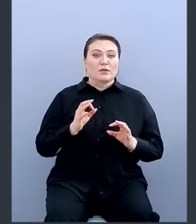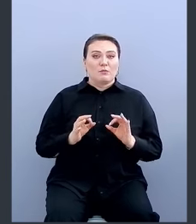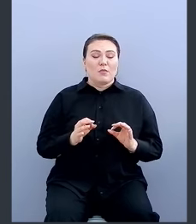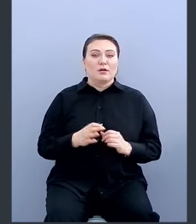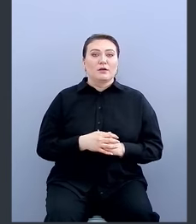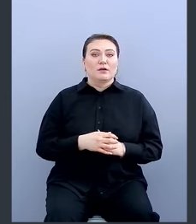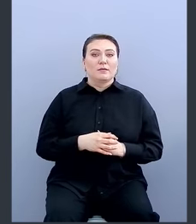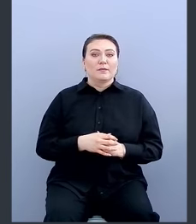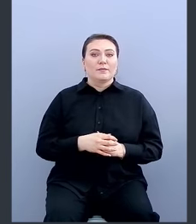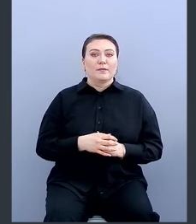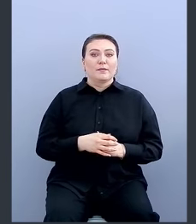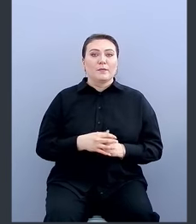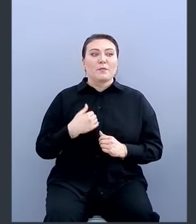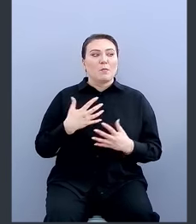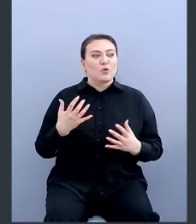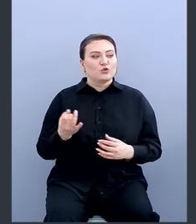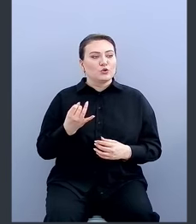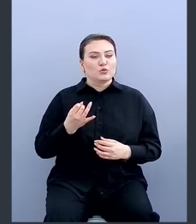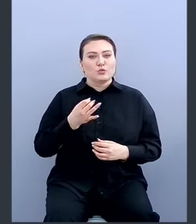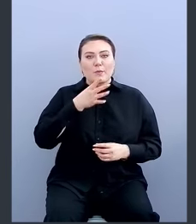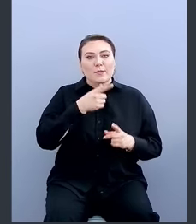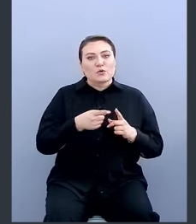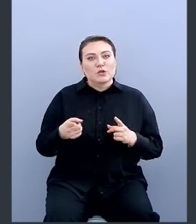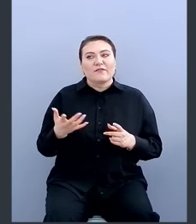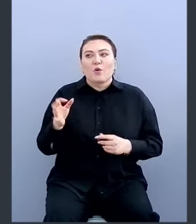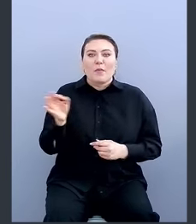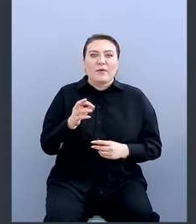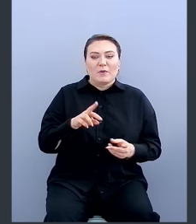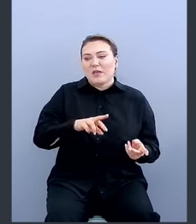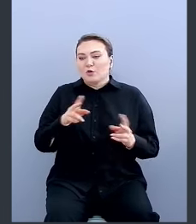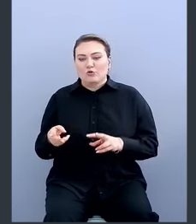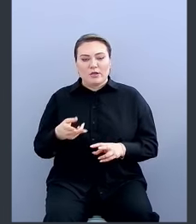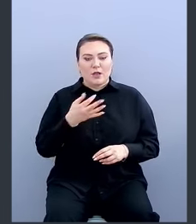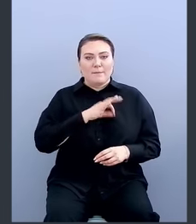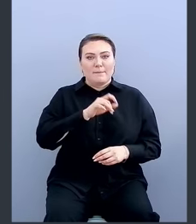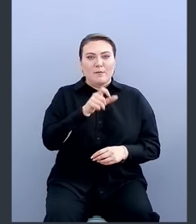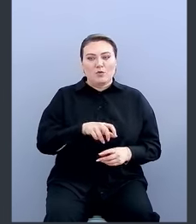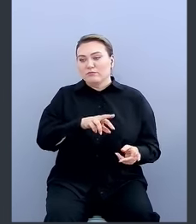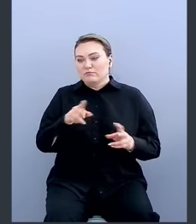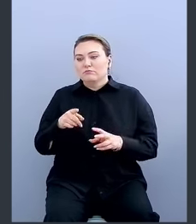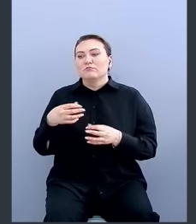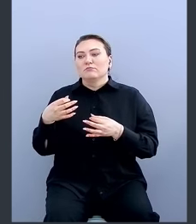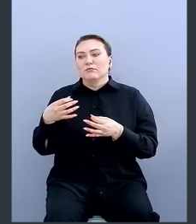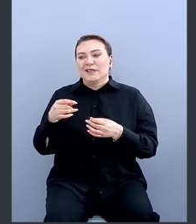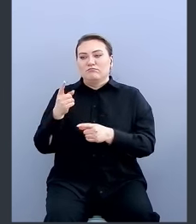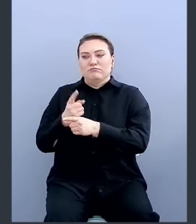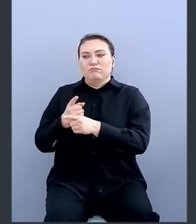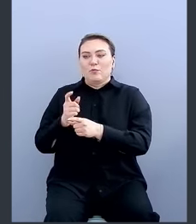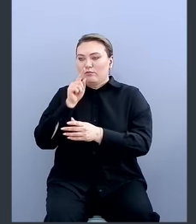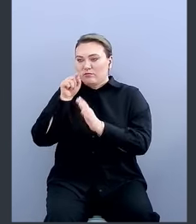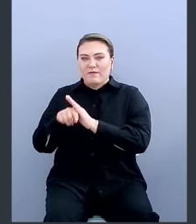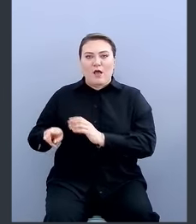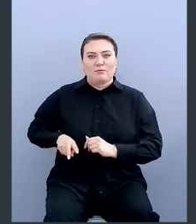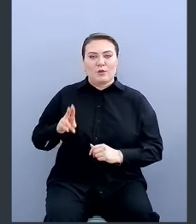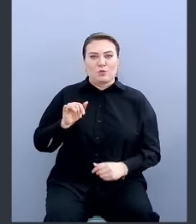нормально. Конечно, Вот меня больше интересует процесс. Какой момент вы переключаете пользователя и считаете, что он больше не достоин ходить в админку?